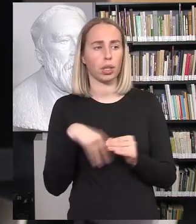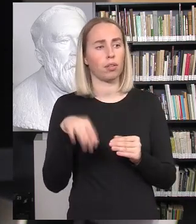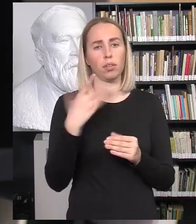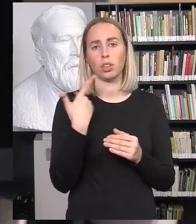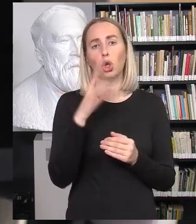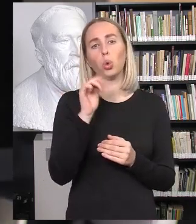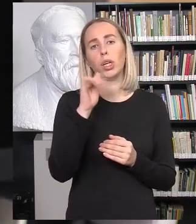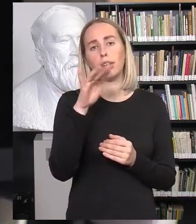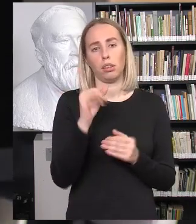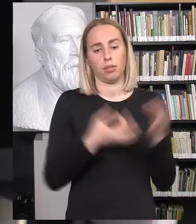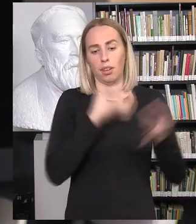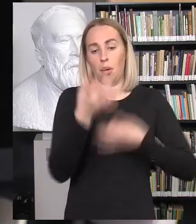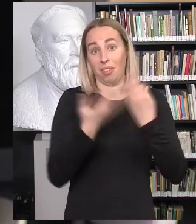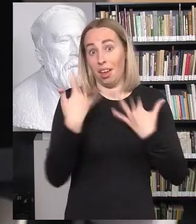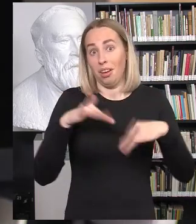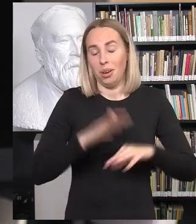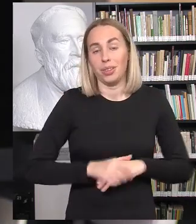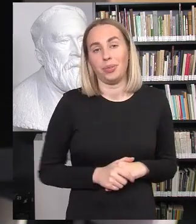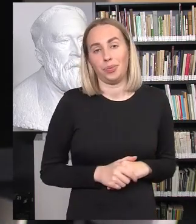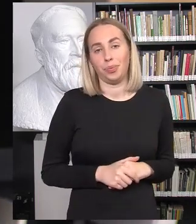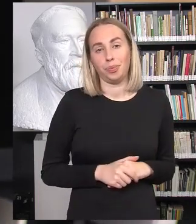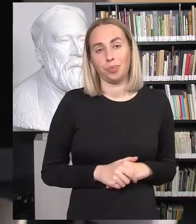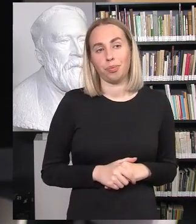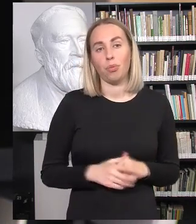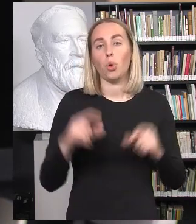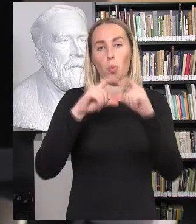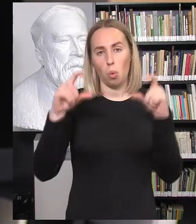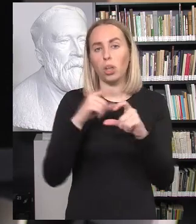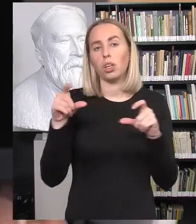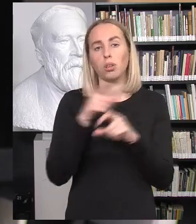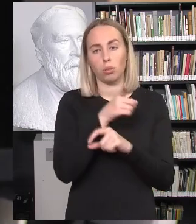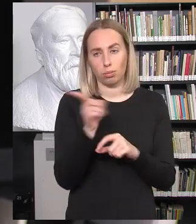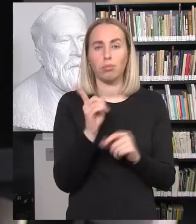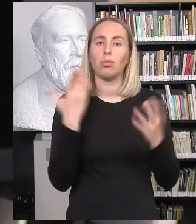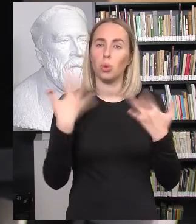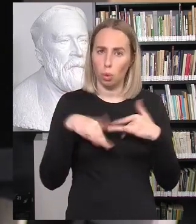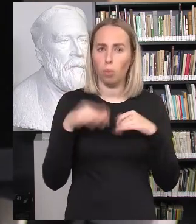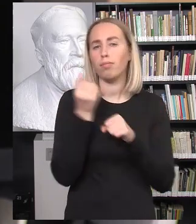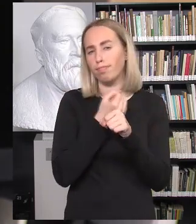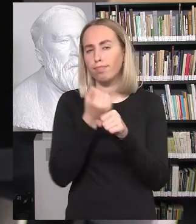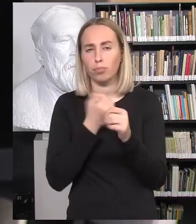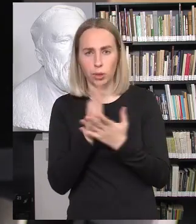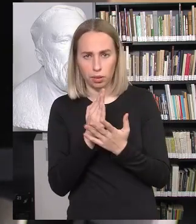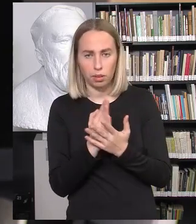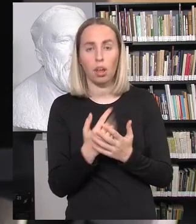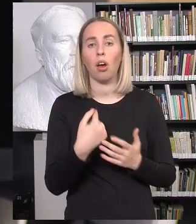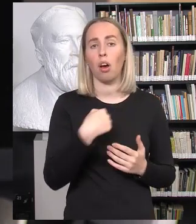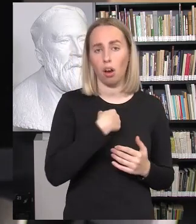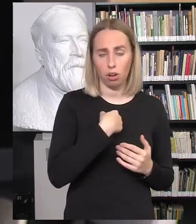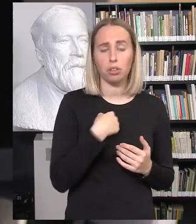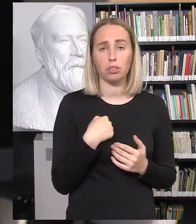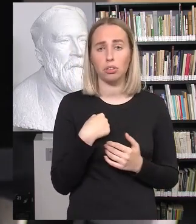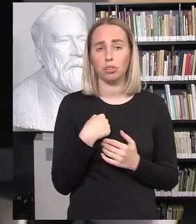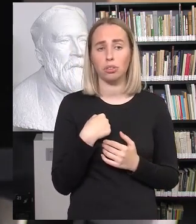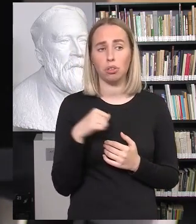turinį, deviek išdėstę. Tai vat, tai mokyklos jau dirba. Jeigu, vat, mano praktika, aš paties meniškai šitame